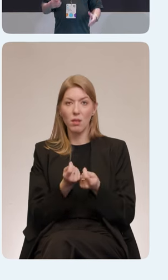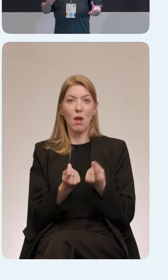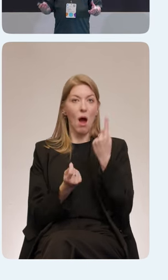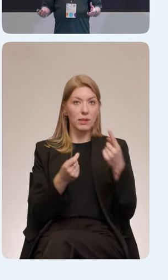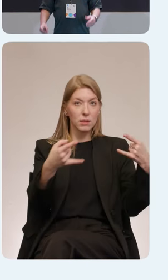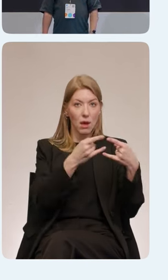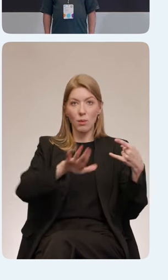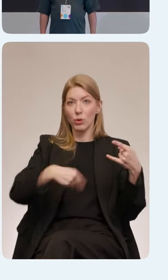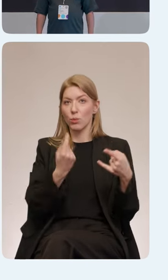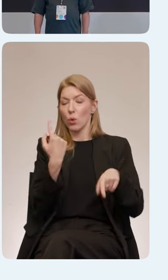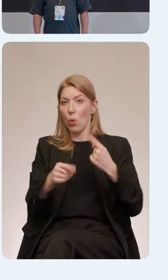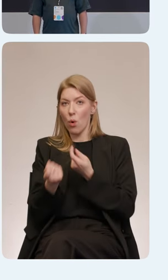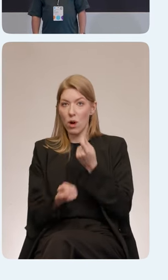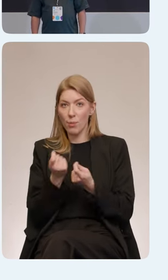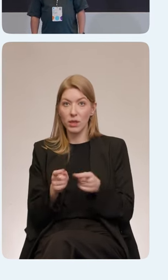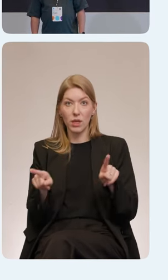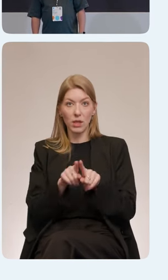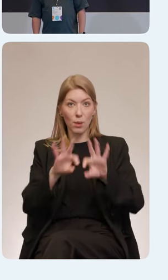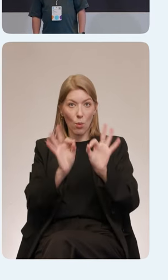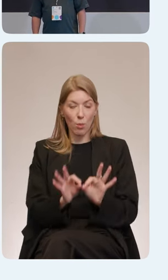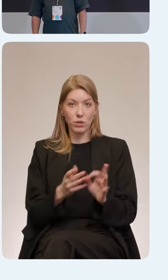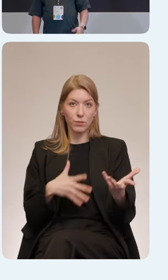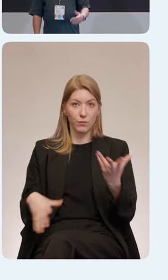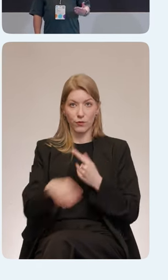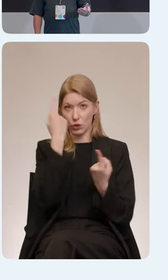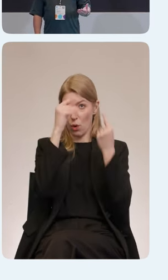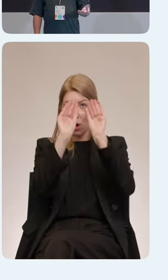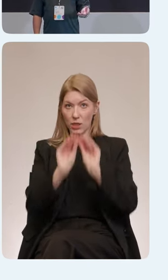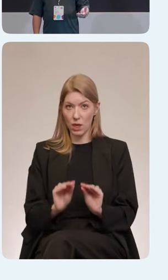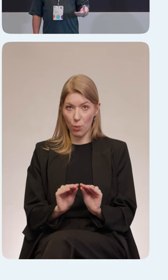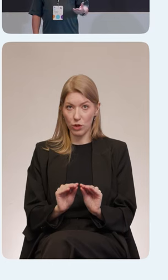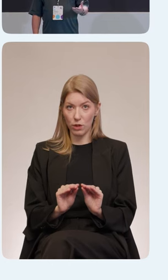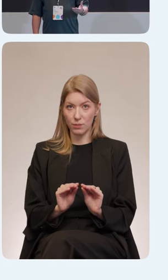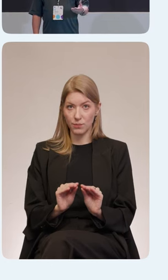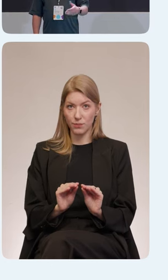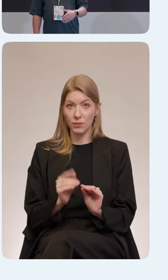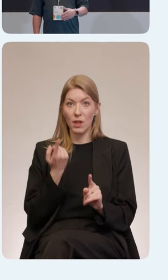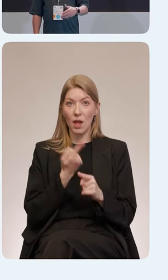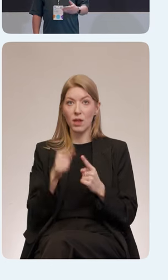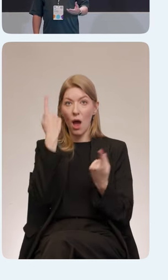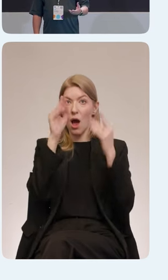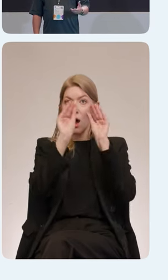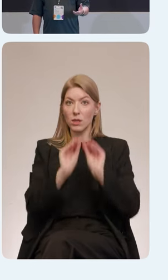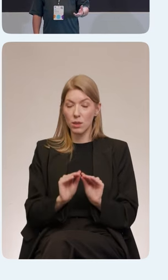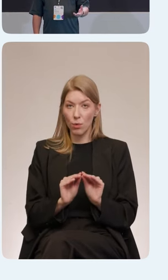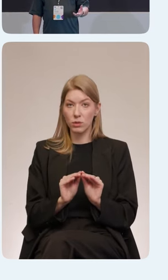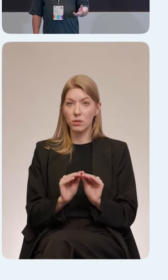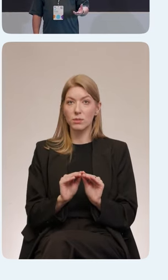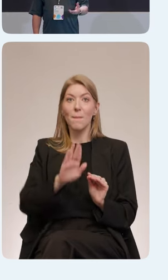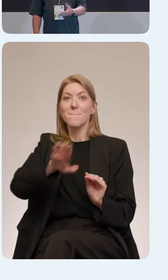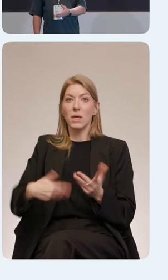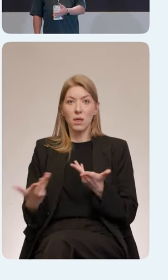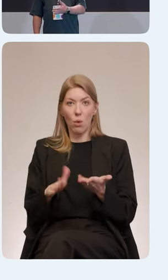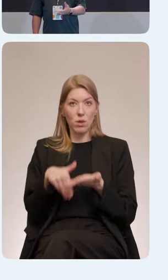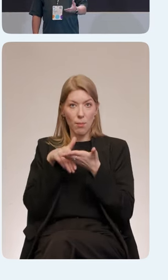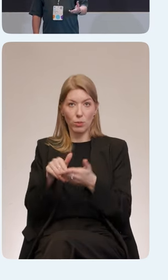ленту и передали таким образом это все в разработку, и разработка, посмотрев, смогла уже без какой-то дополнительной помощи,